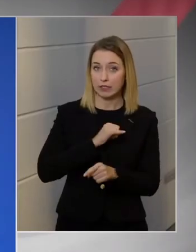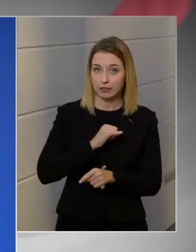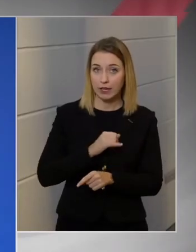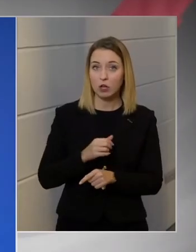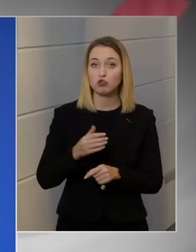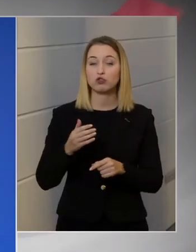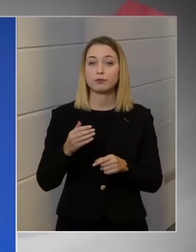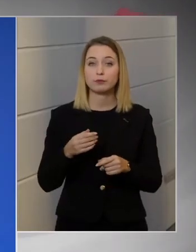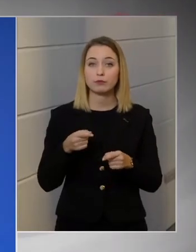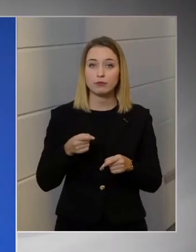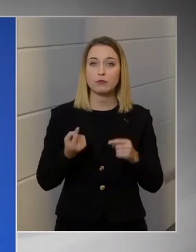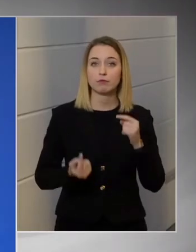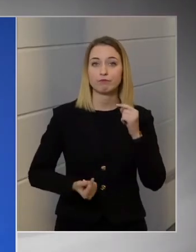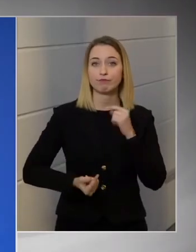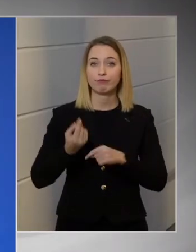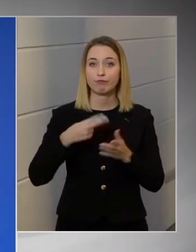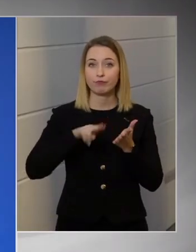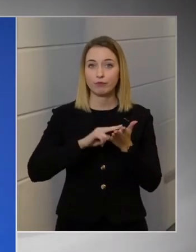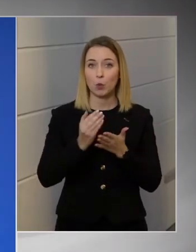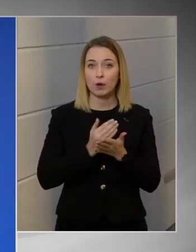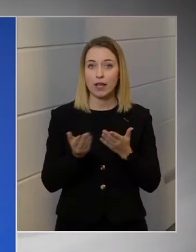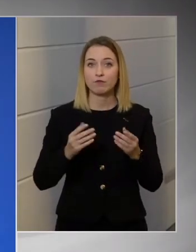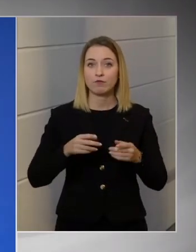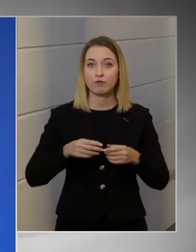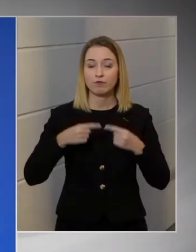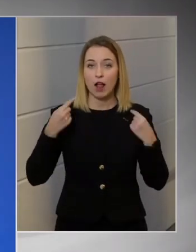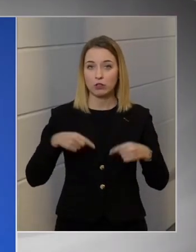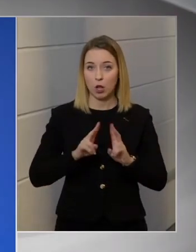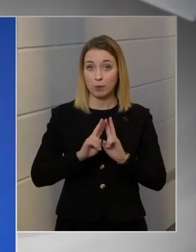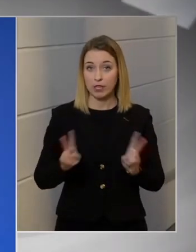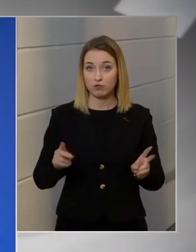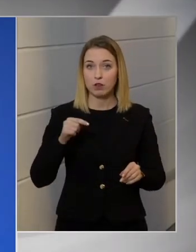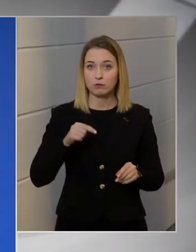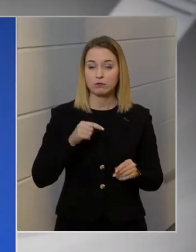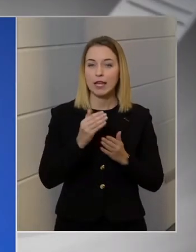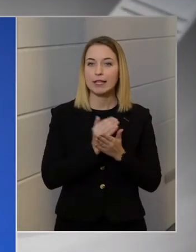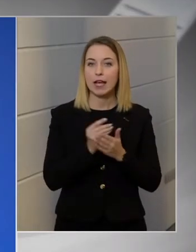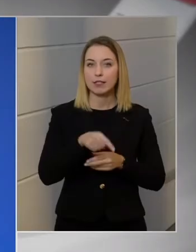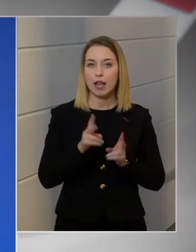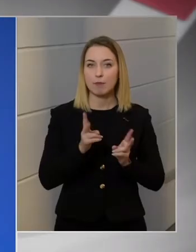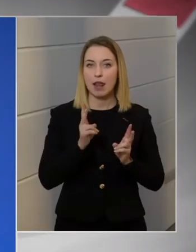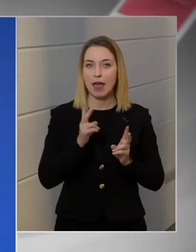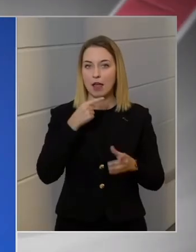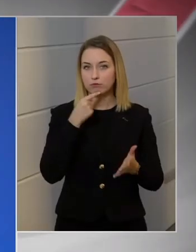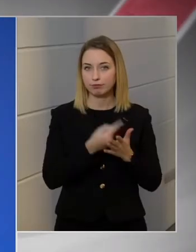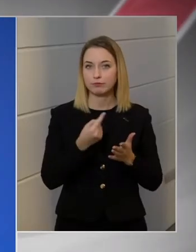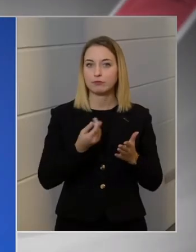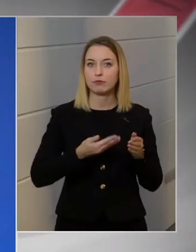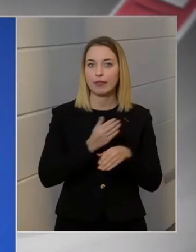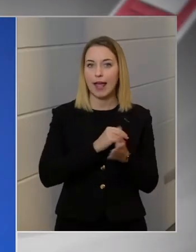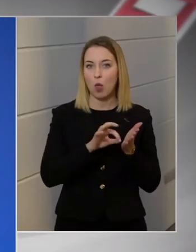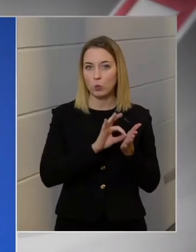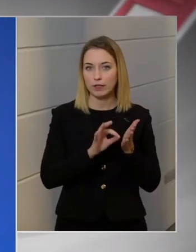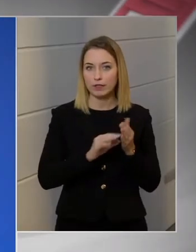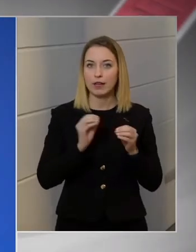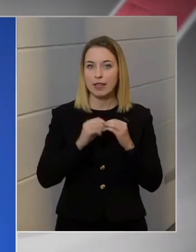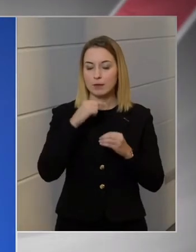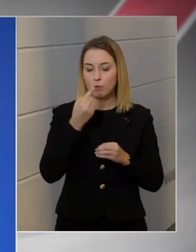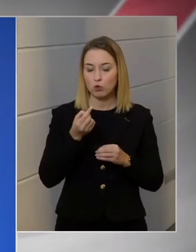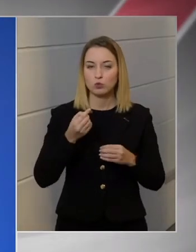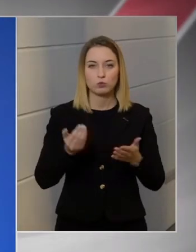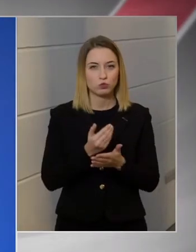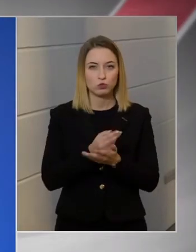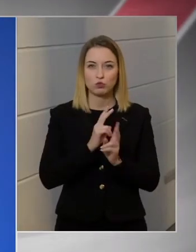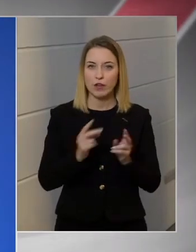miután rendkívüli jogrendi felhatalmazással tudunk most élni, ezért ezt egy rendeletben elő tudjuk írni. Ezért is mondtuk, hogy szükség van a rendkívüli